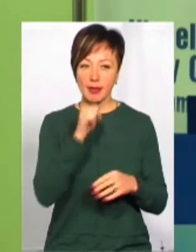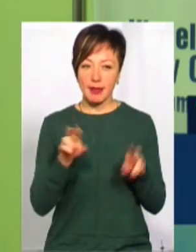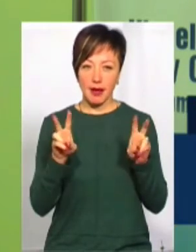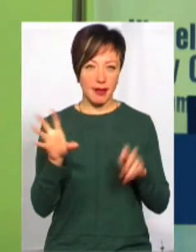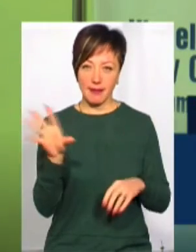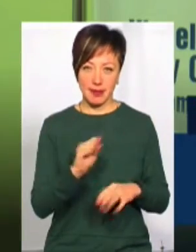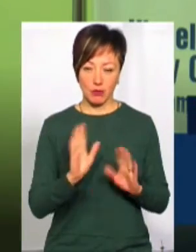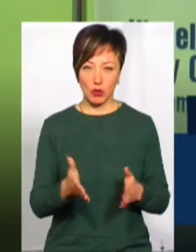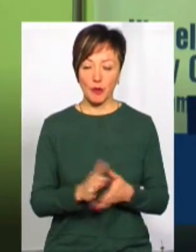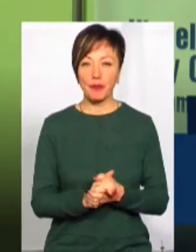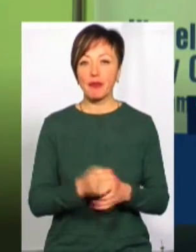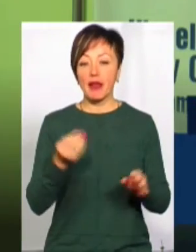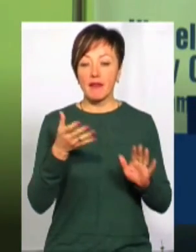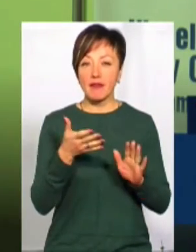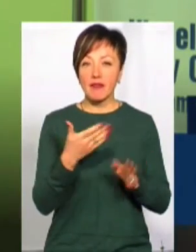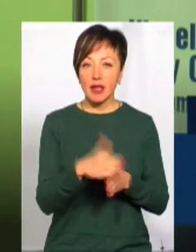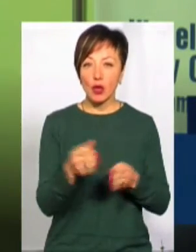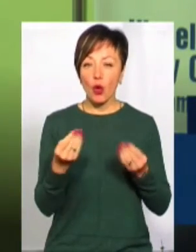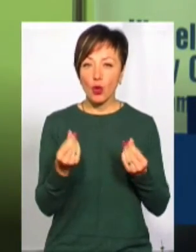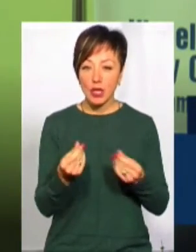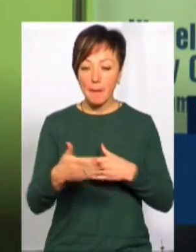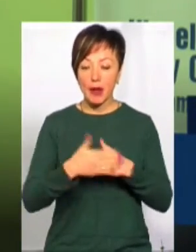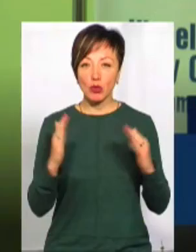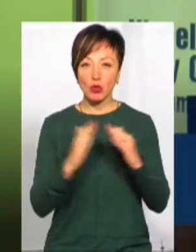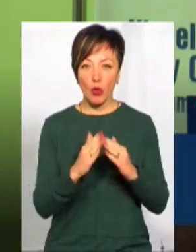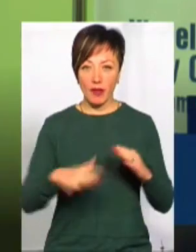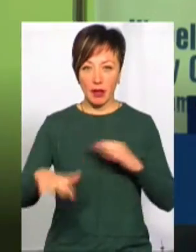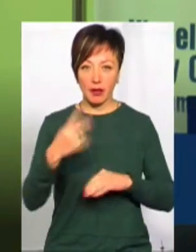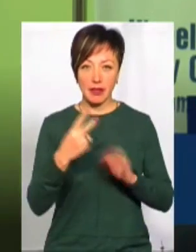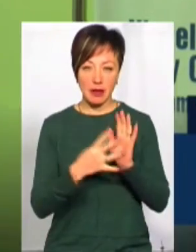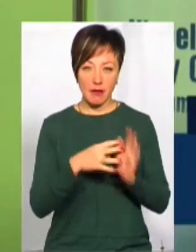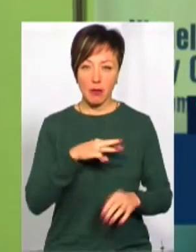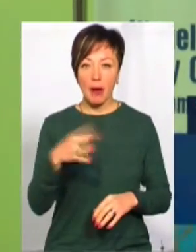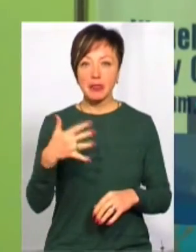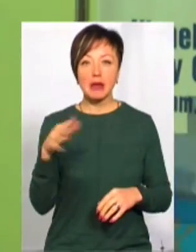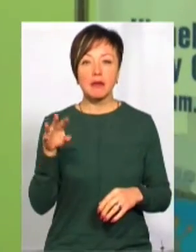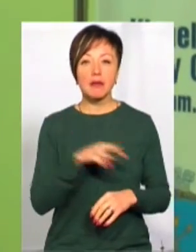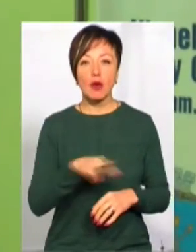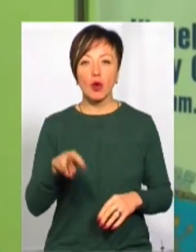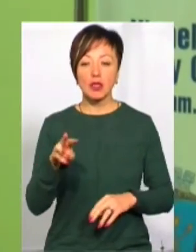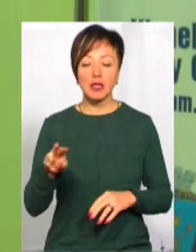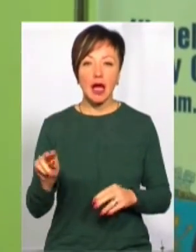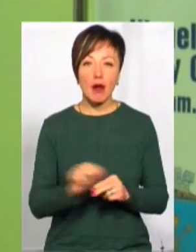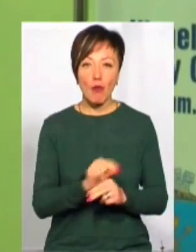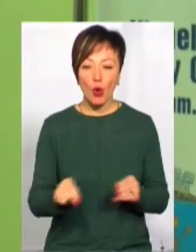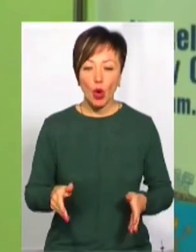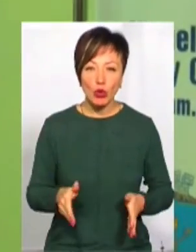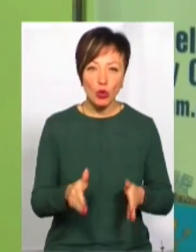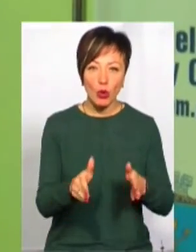капітальний поточний ремонт прибудинкових територій – 29 мільйонів. 50 мільйонів на ремонт доріг суцільним методом.